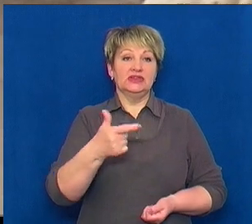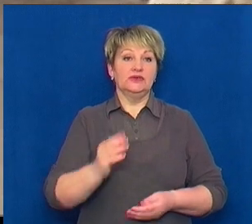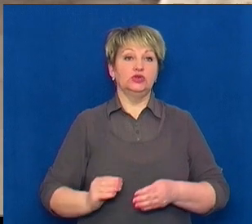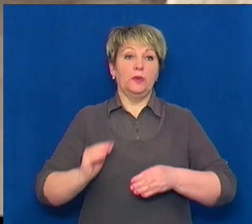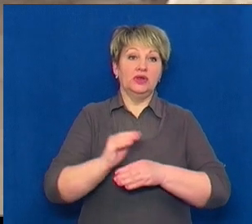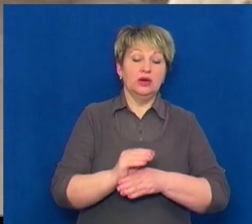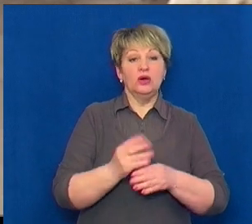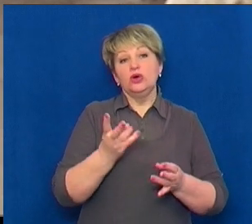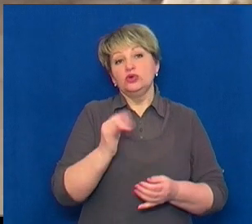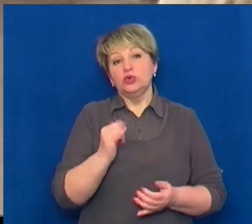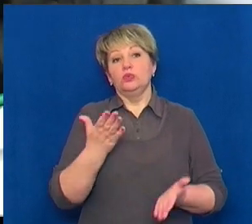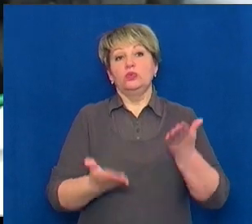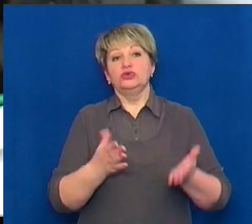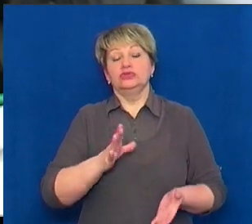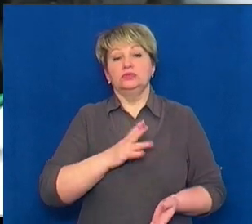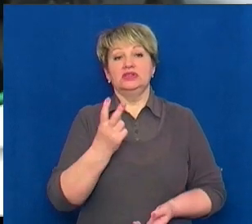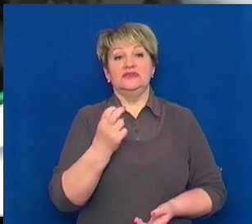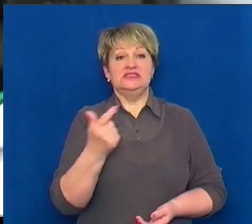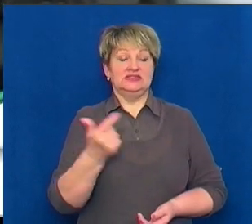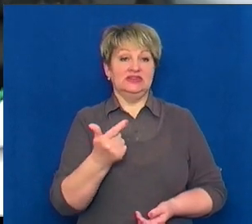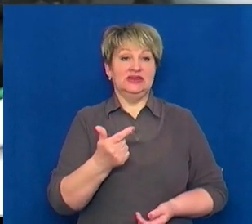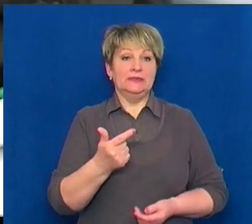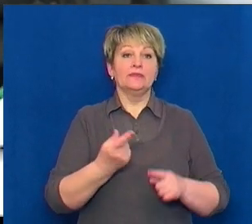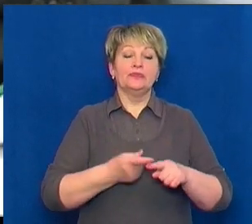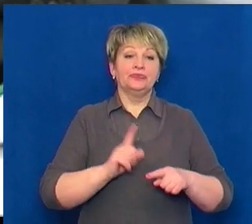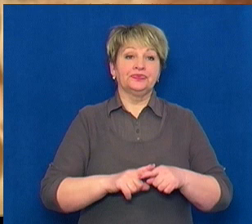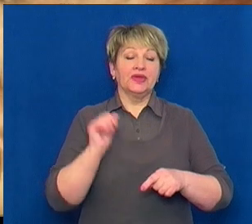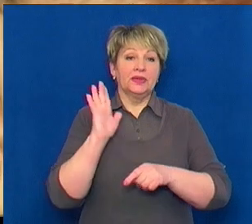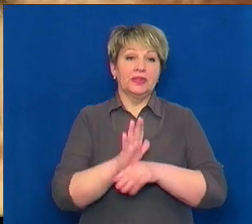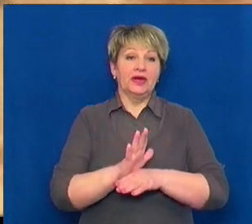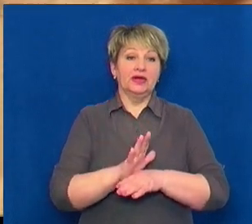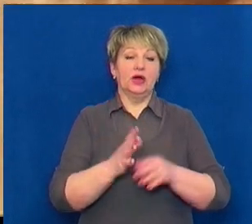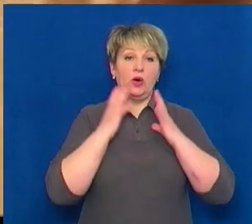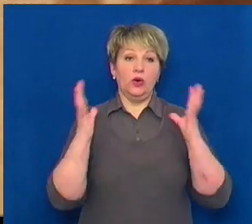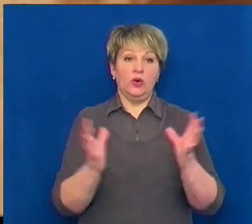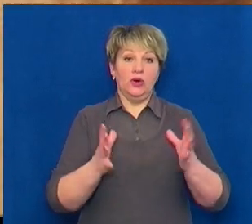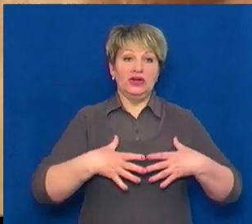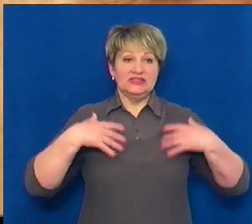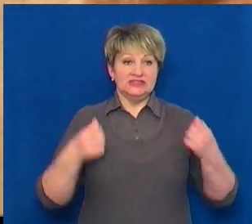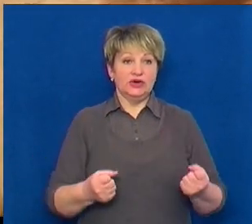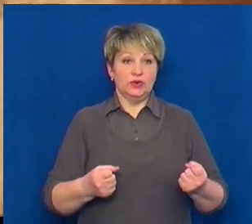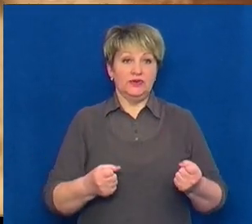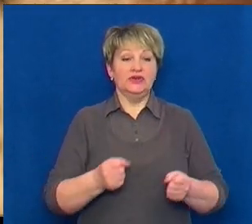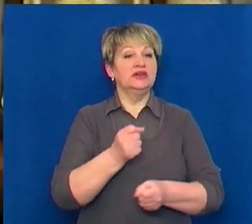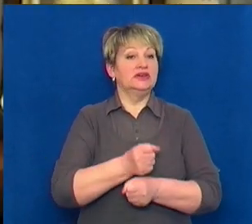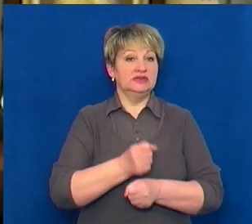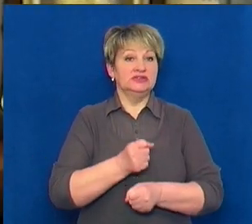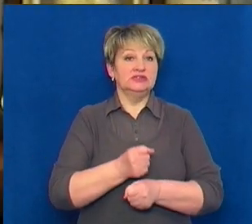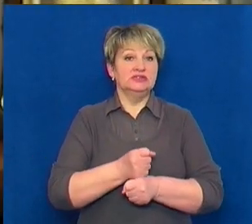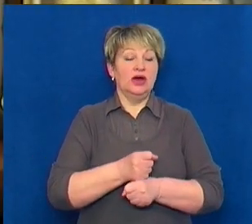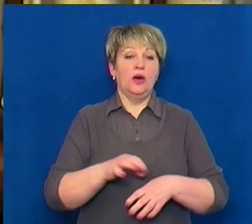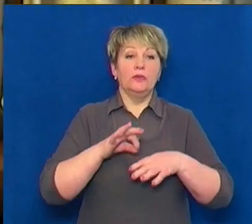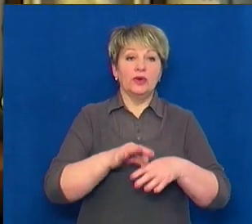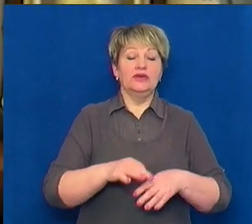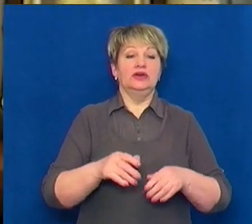ну може 200 гривень доплати. Цей закон спирається на наказ Мінохорони здоров'я. Повинні були додаткові розробити нормативно-правові